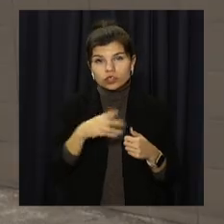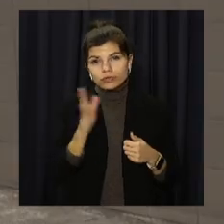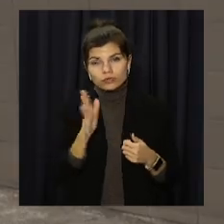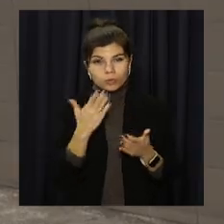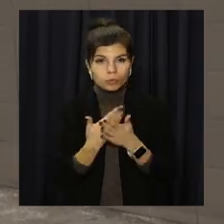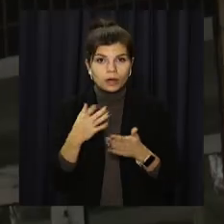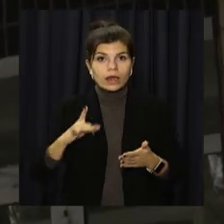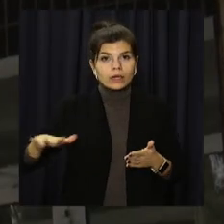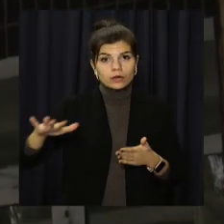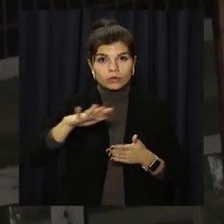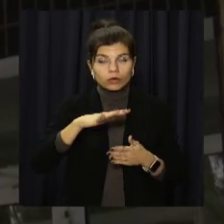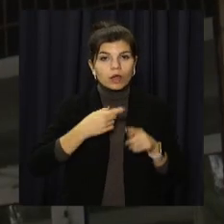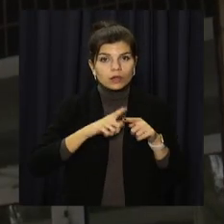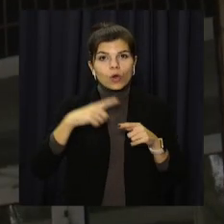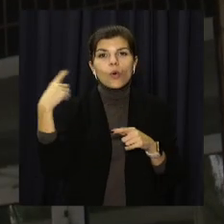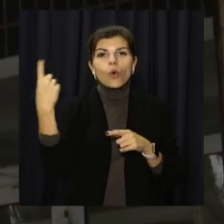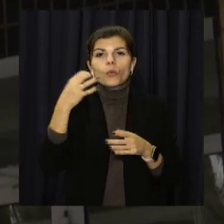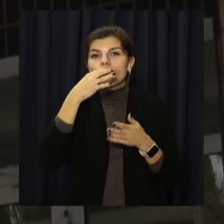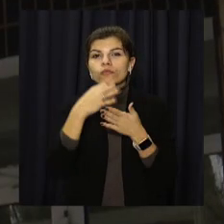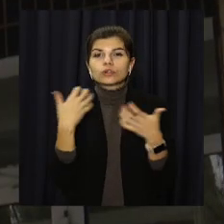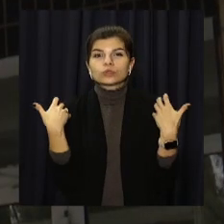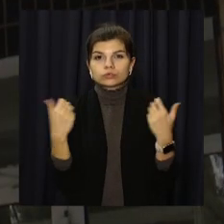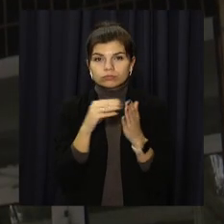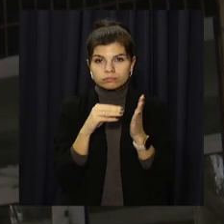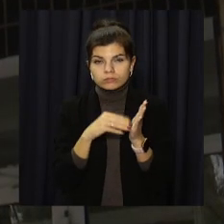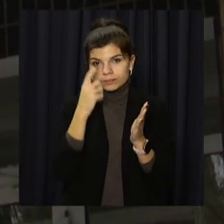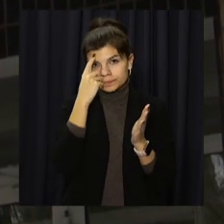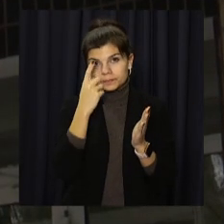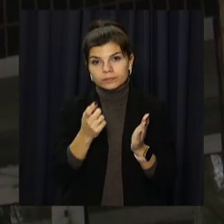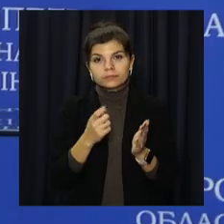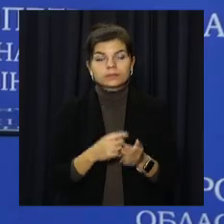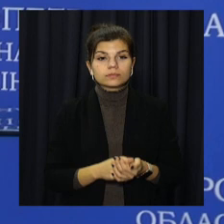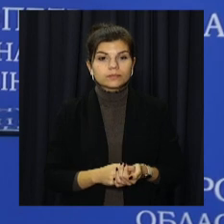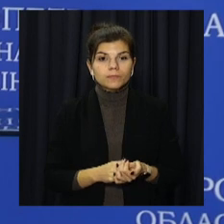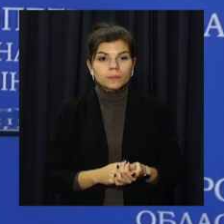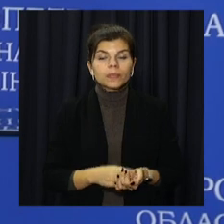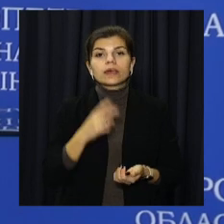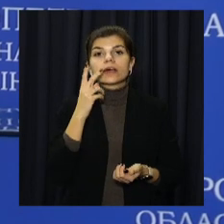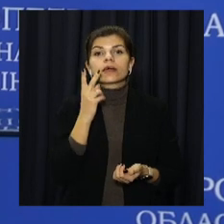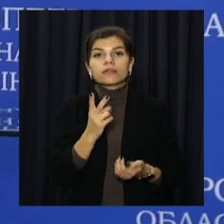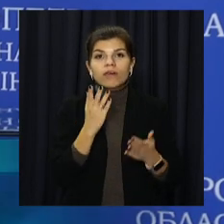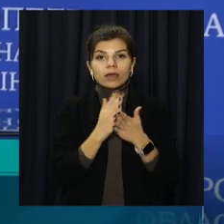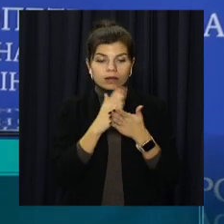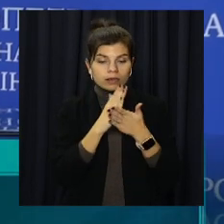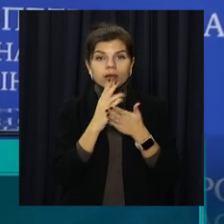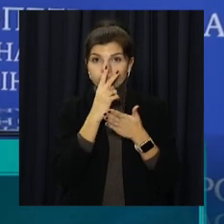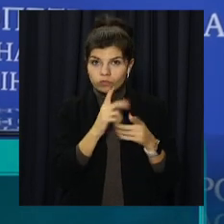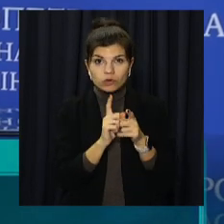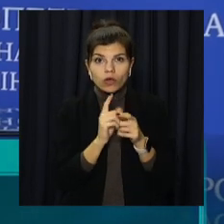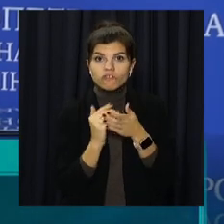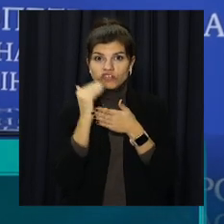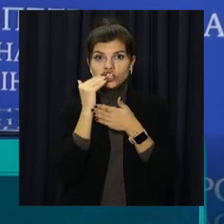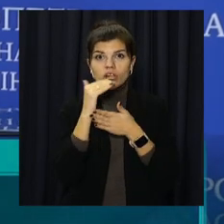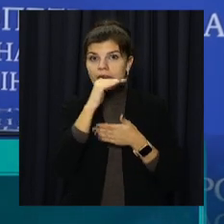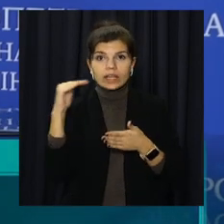мешканців регіону, повідомили в обласному департаменті охорони здоров'я. Два індикаторні показника залишаються вище